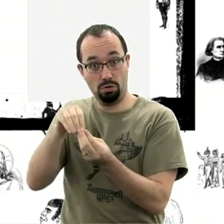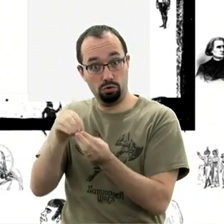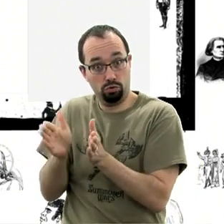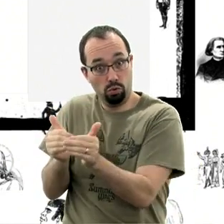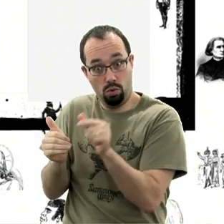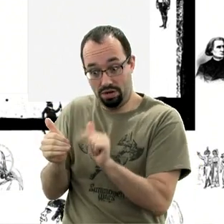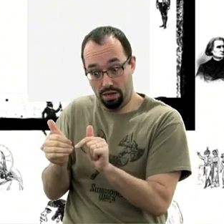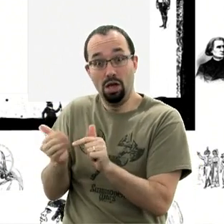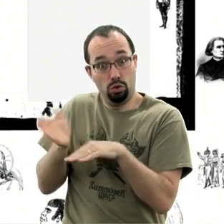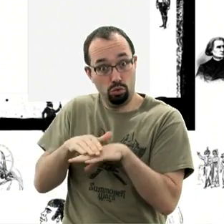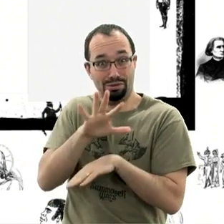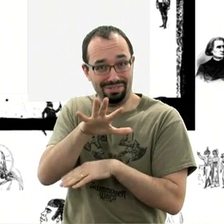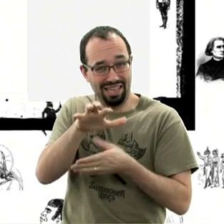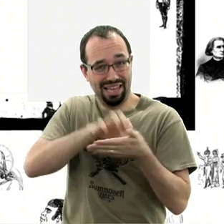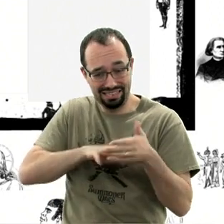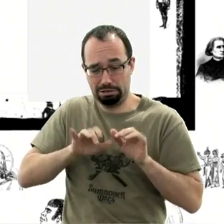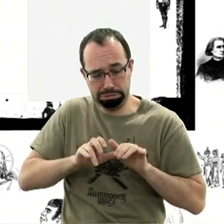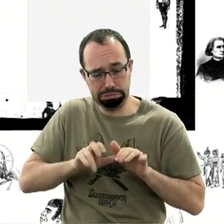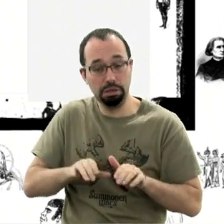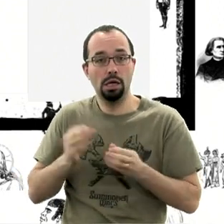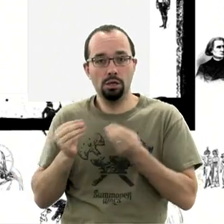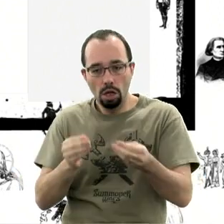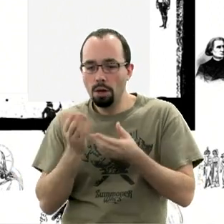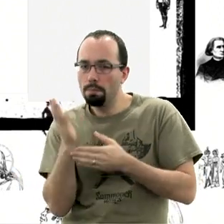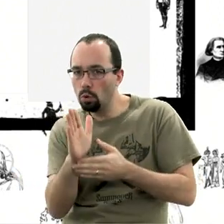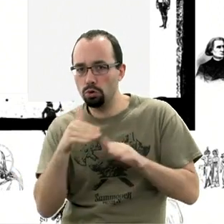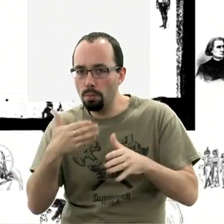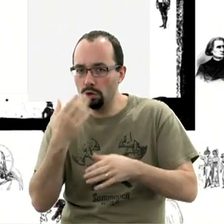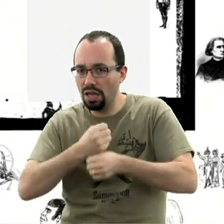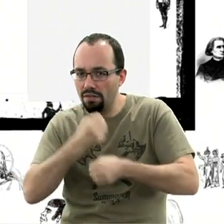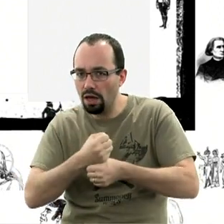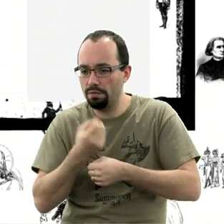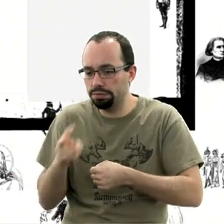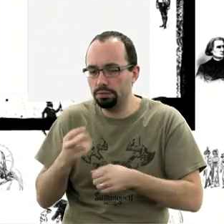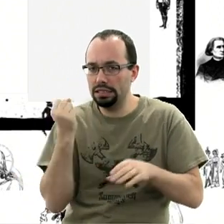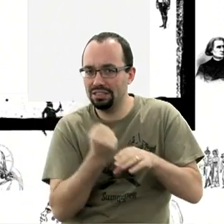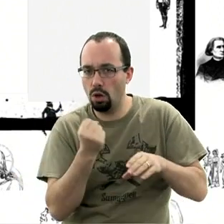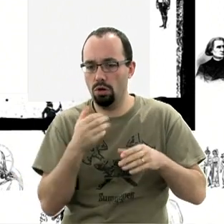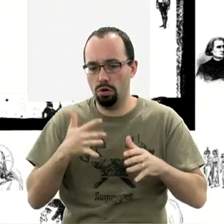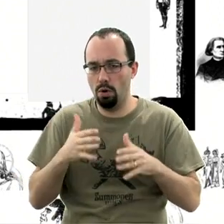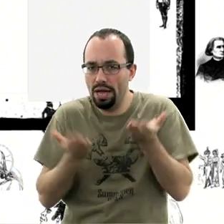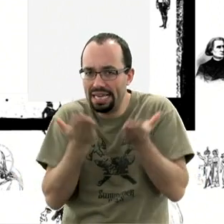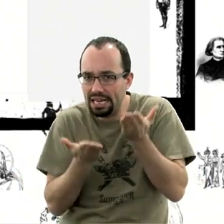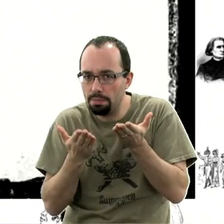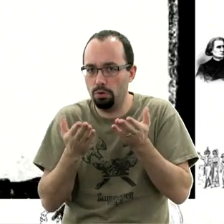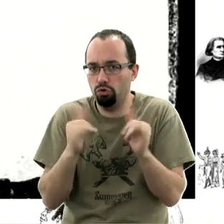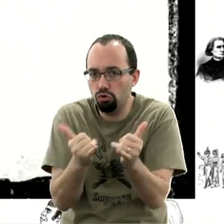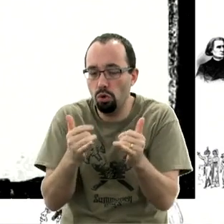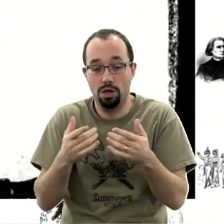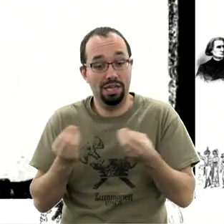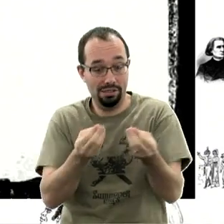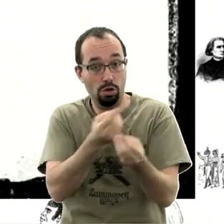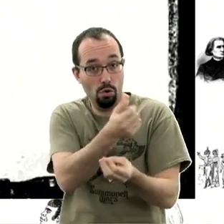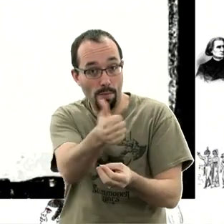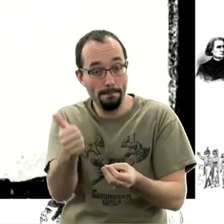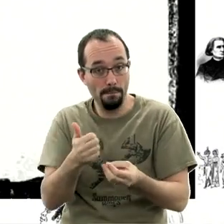point il y a un travail qui est fait. Comment ça fonctionne dans le cerveau et la tête d'un éditeur. Comment ils équilibrent tout ça. Ça vous donne envie, si vous étiez passé à